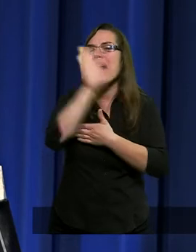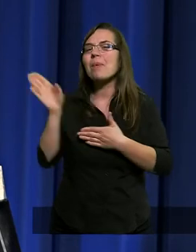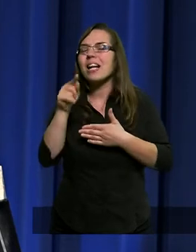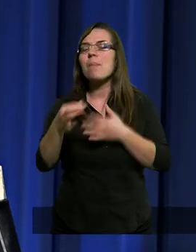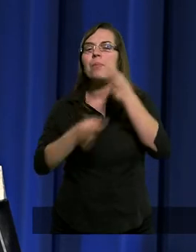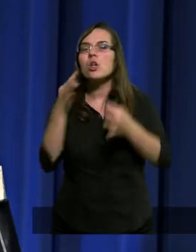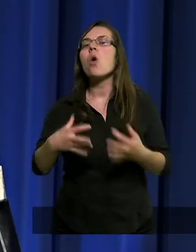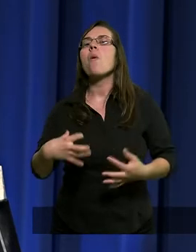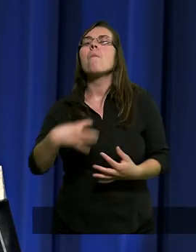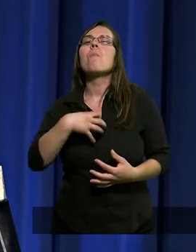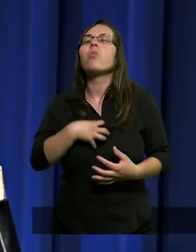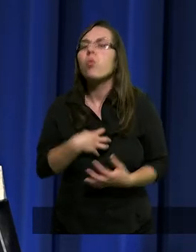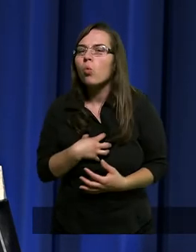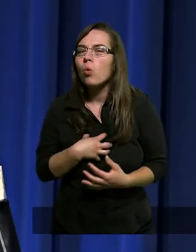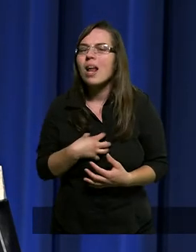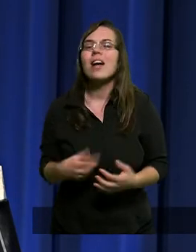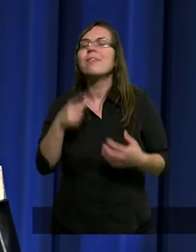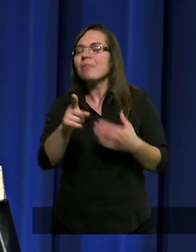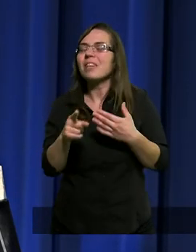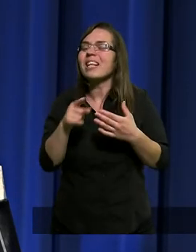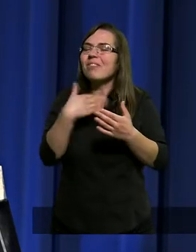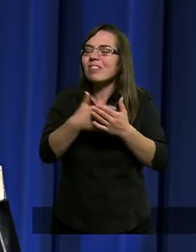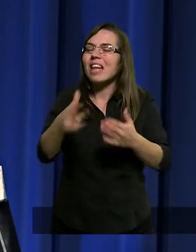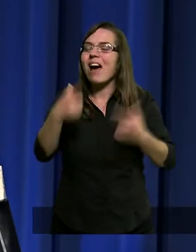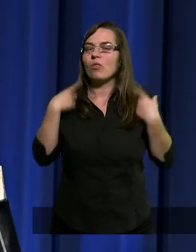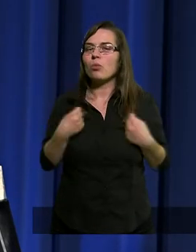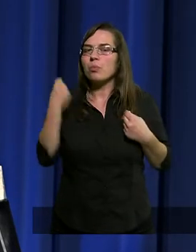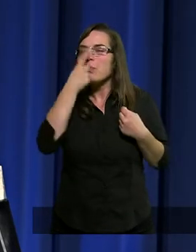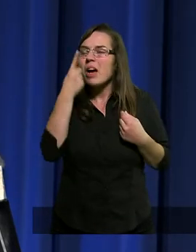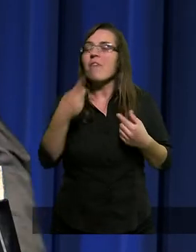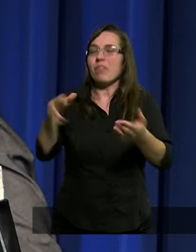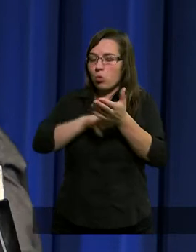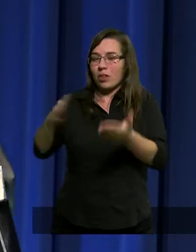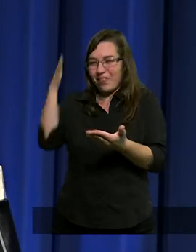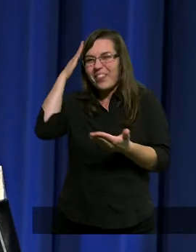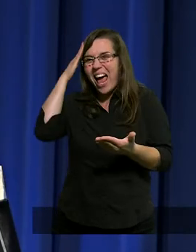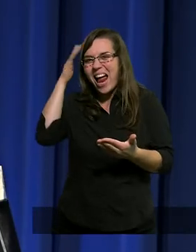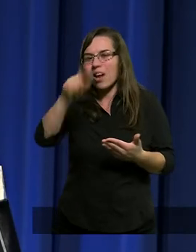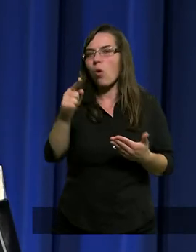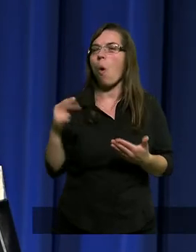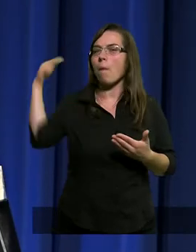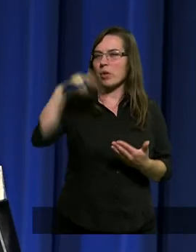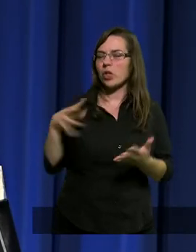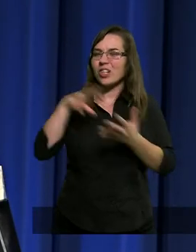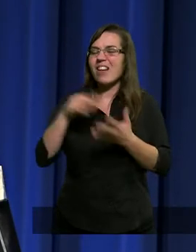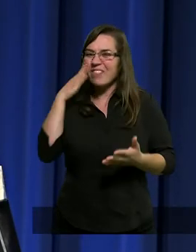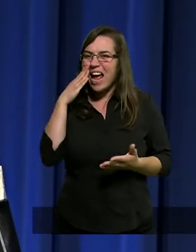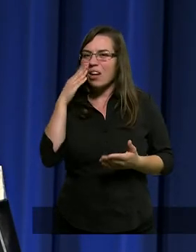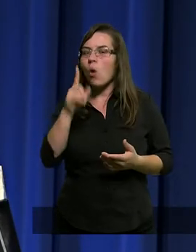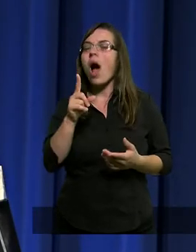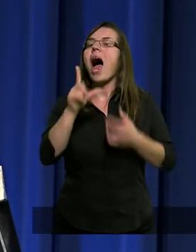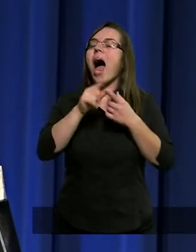reprezentuje zbór wyznawców, którzy wiedzą o powtórnym przyjściu.